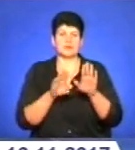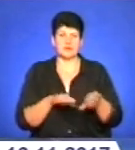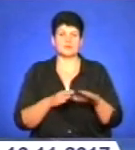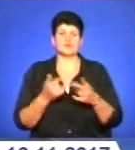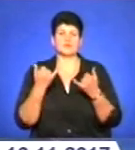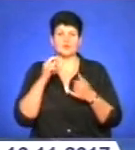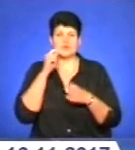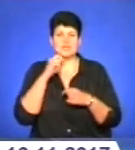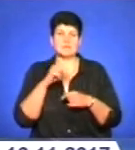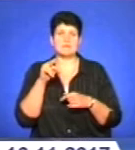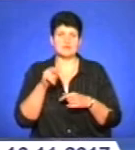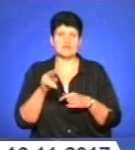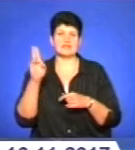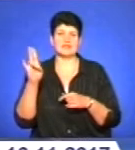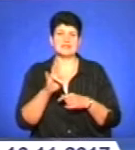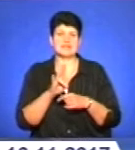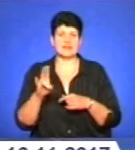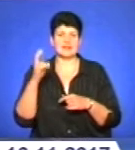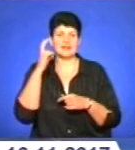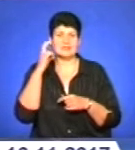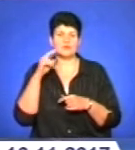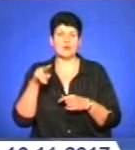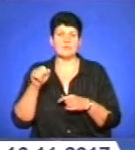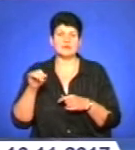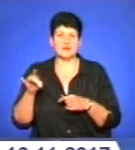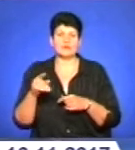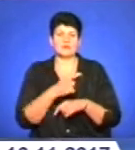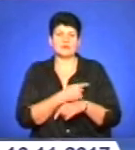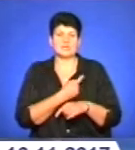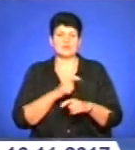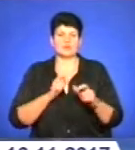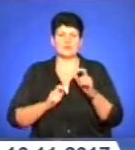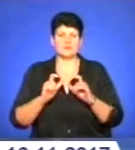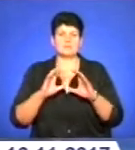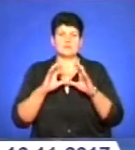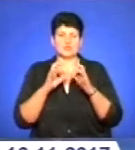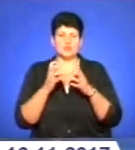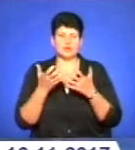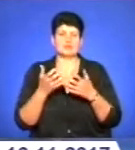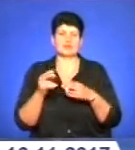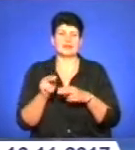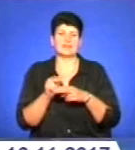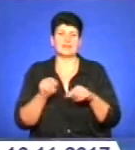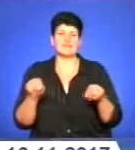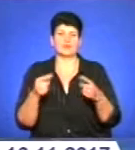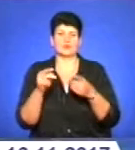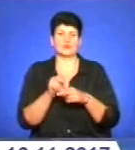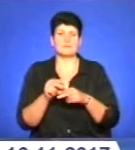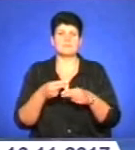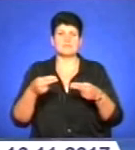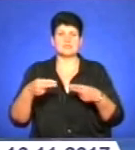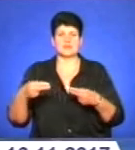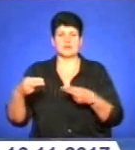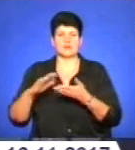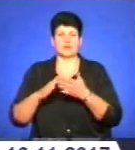Українська православна церква Київського патріархату, медичний університет, міжнародна клініка відновного лікування підписали меморандум про